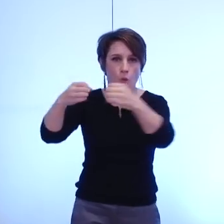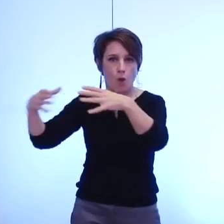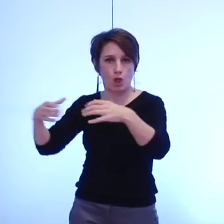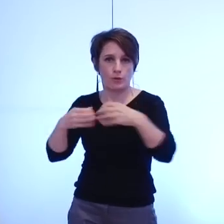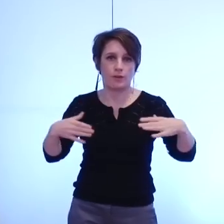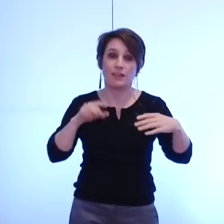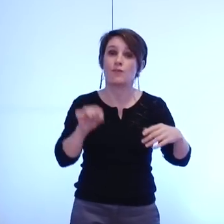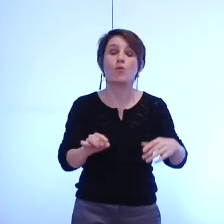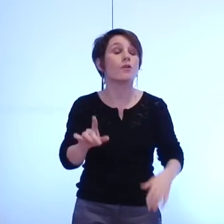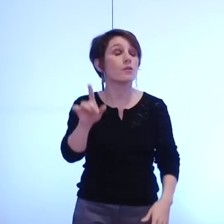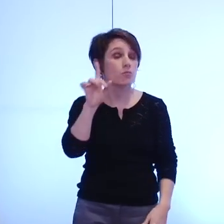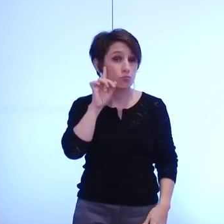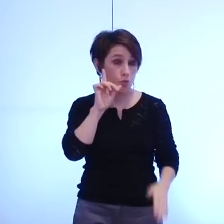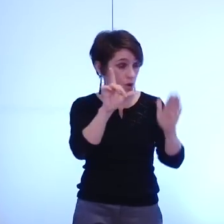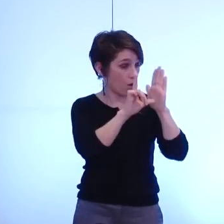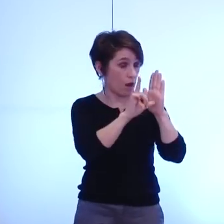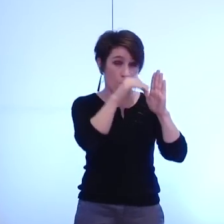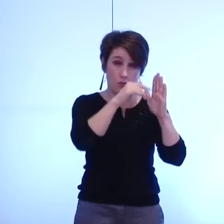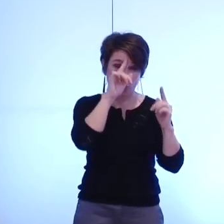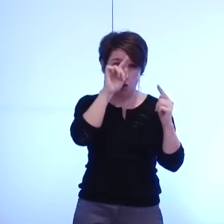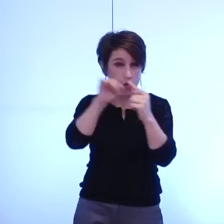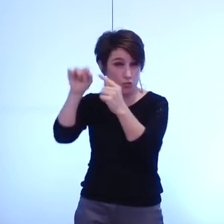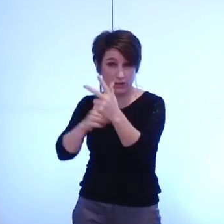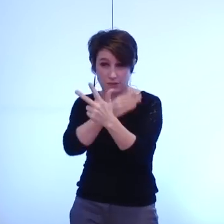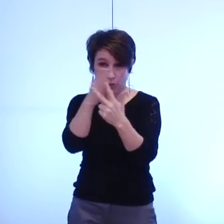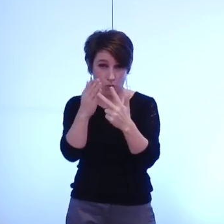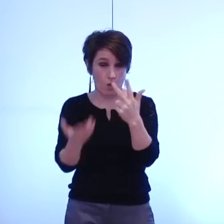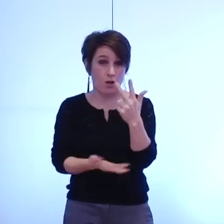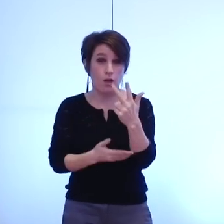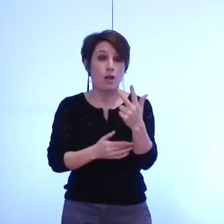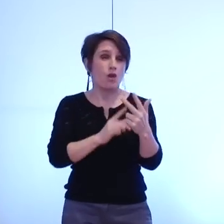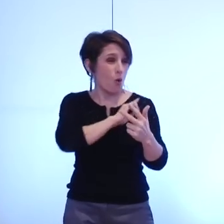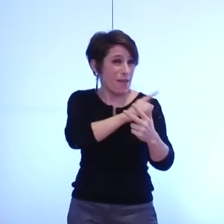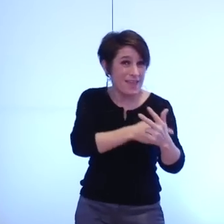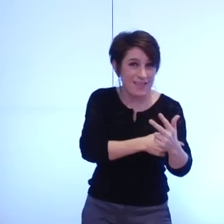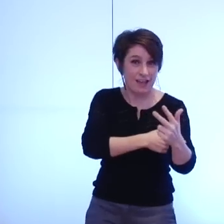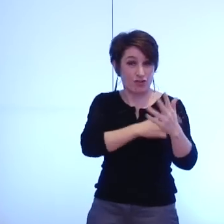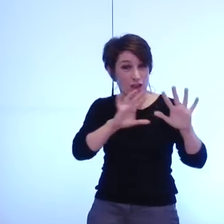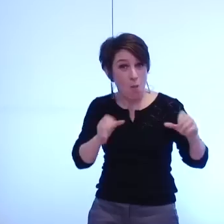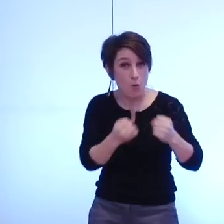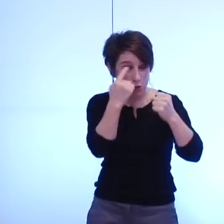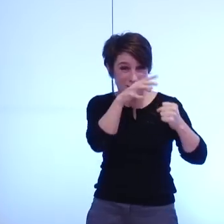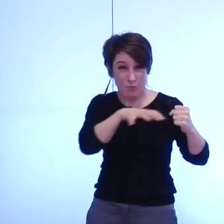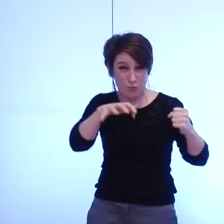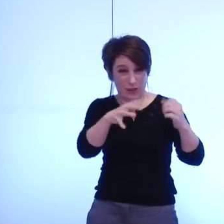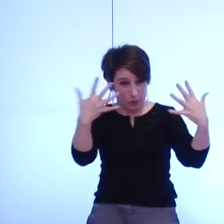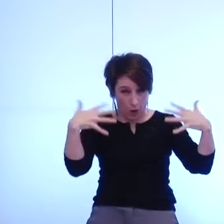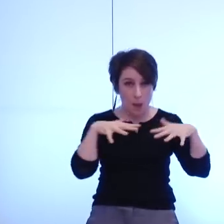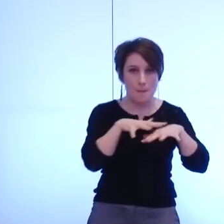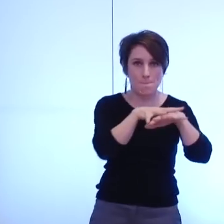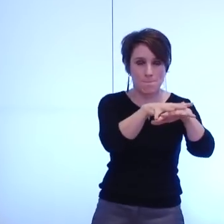rassembler les énergies et les potentialités d'un territoire pour accroître sa visibilité et son